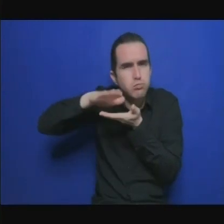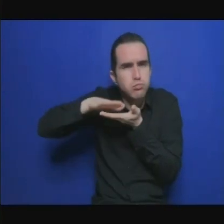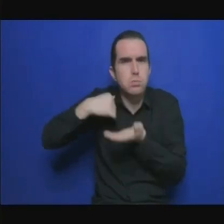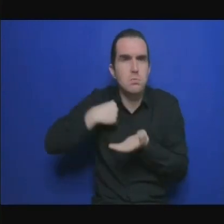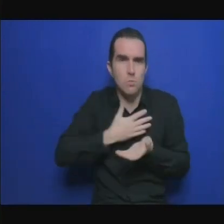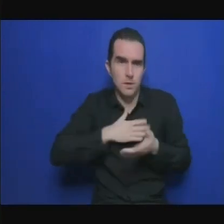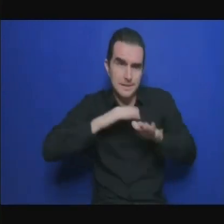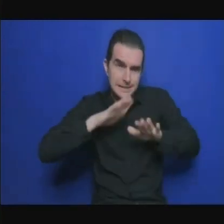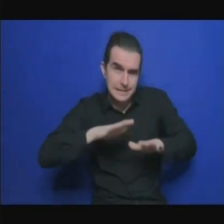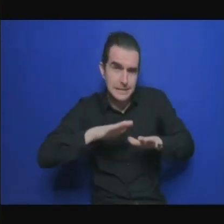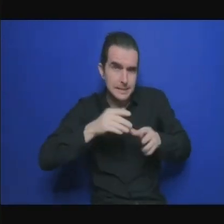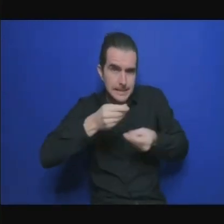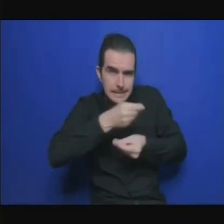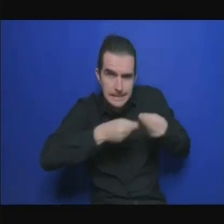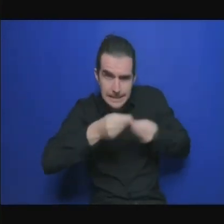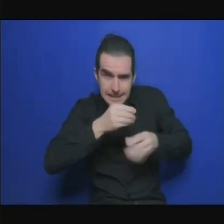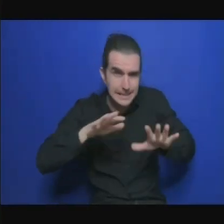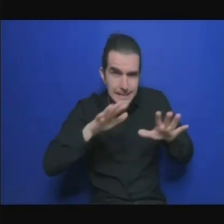pas simplement